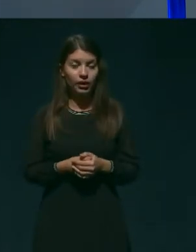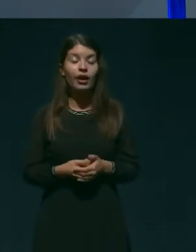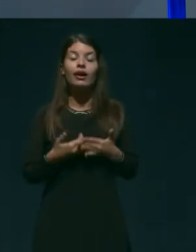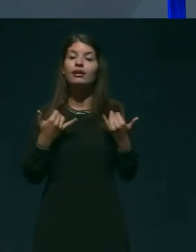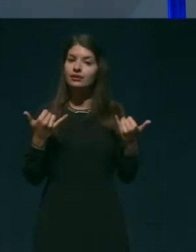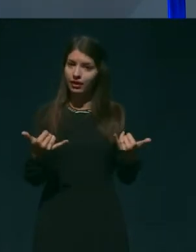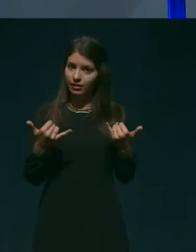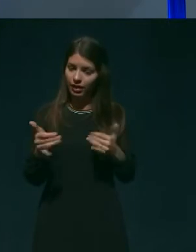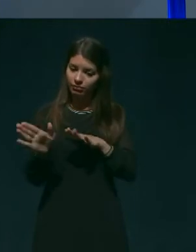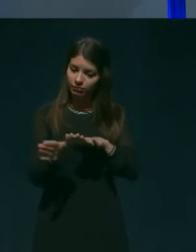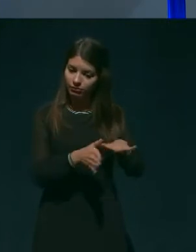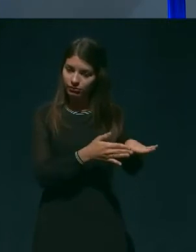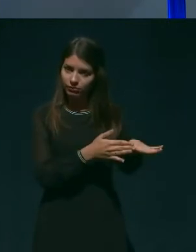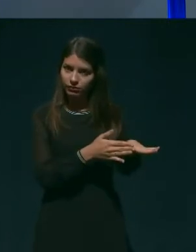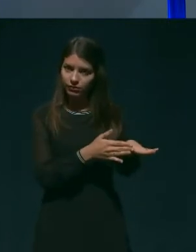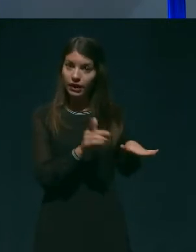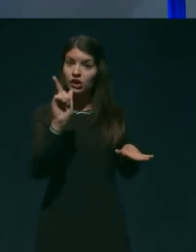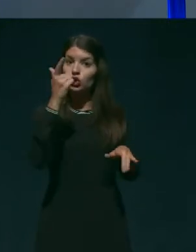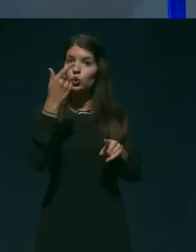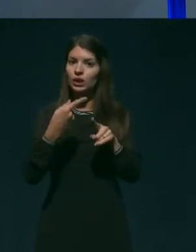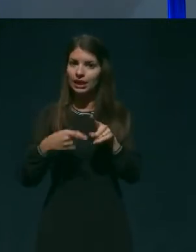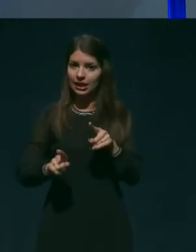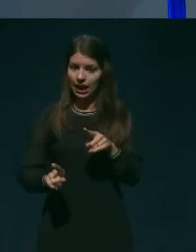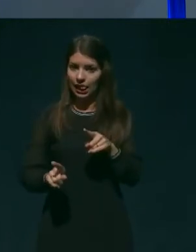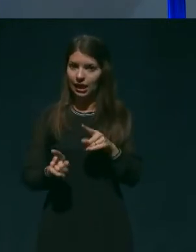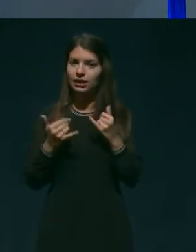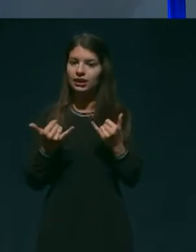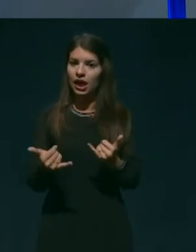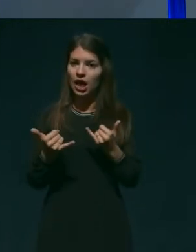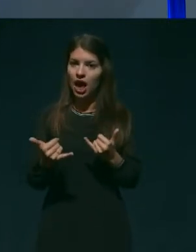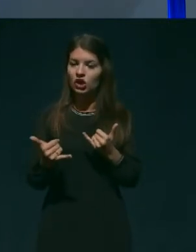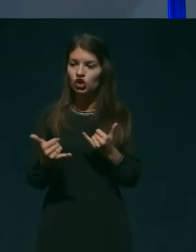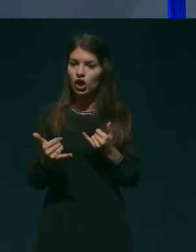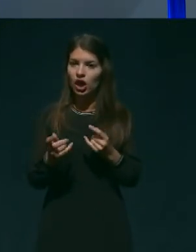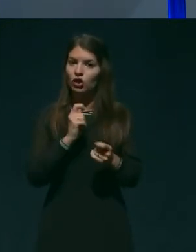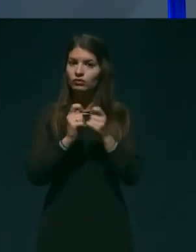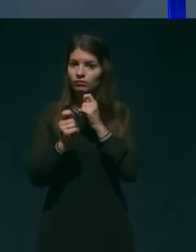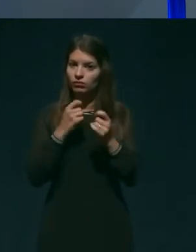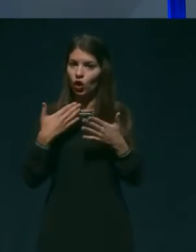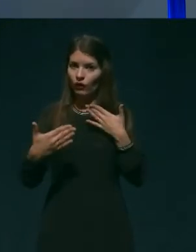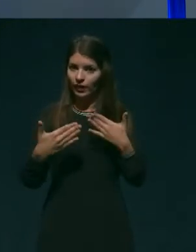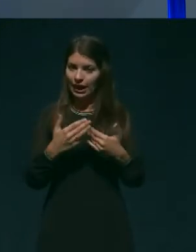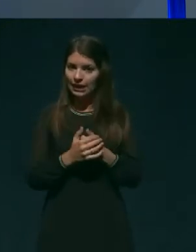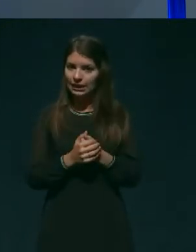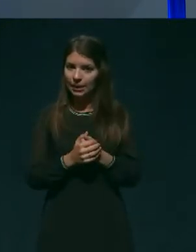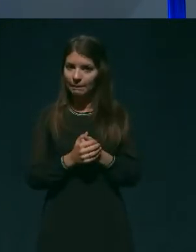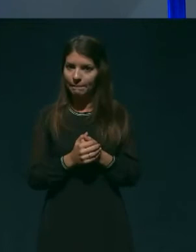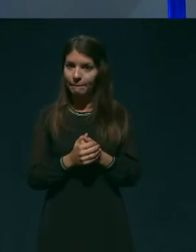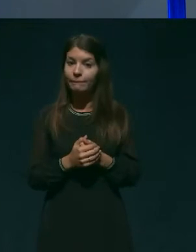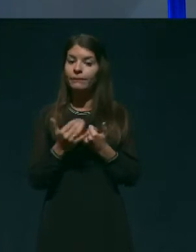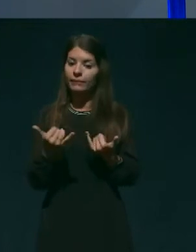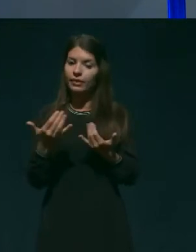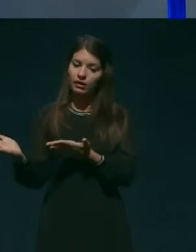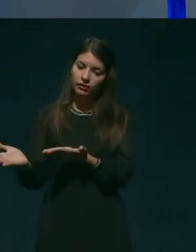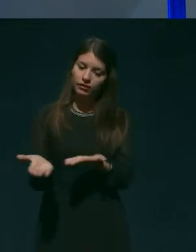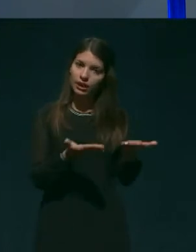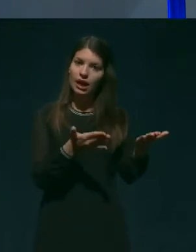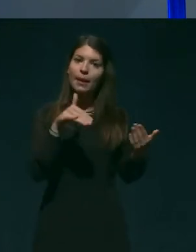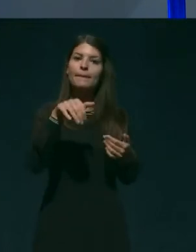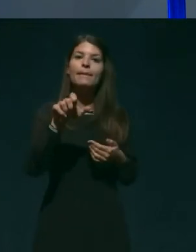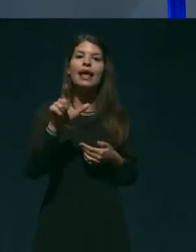pa prehajamo na drugi del današnje novinarske konference. Besedo predajam gospi Meliti Močnik,